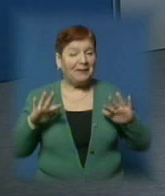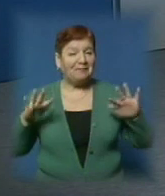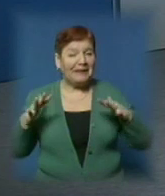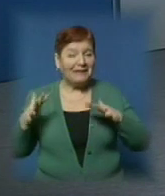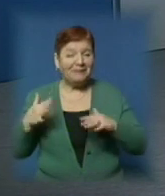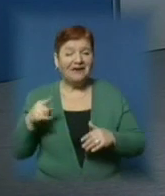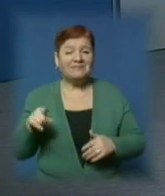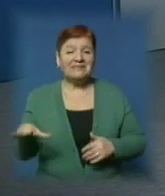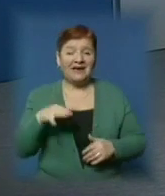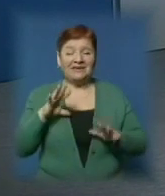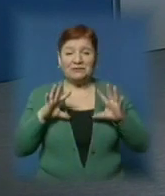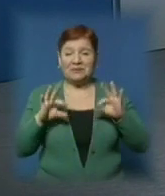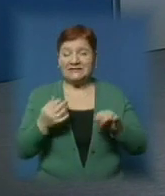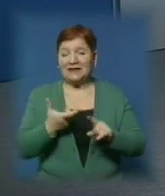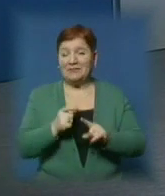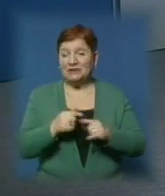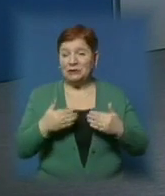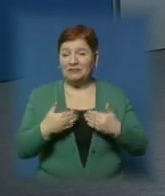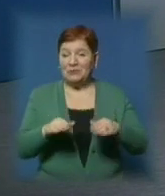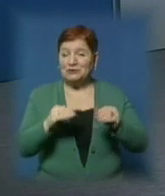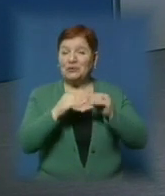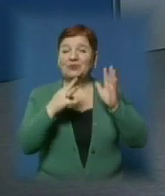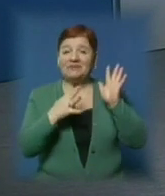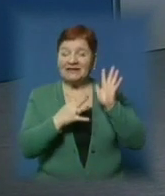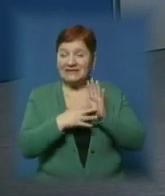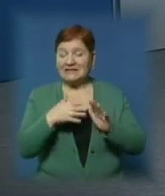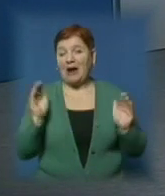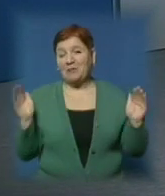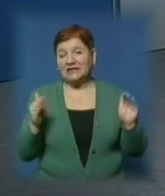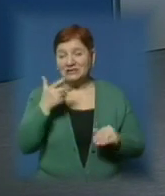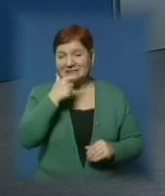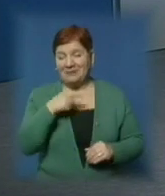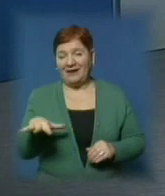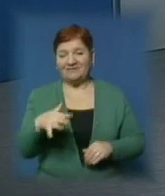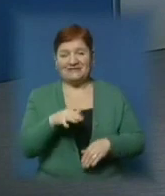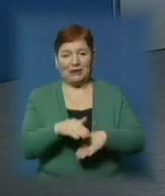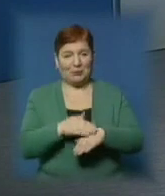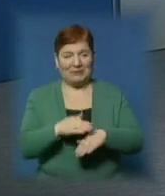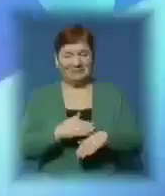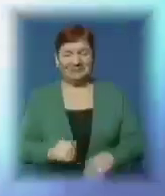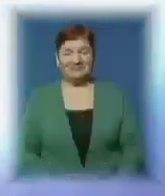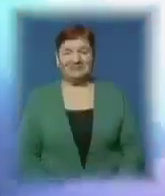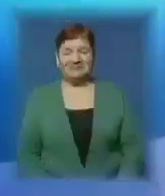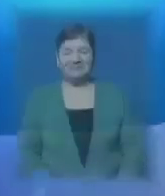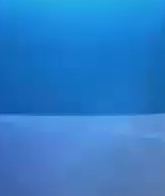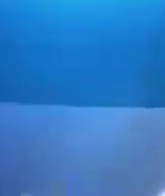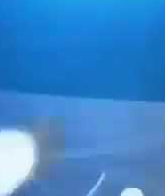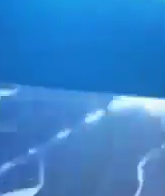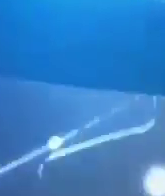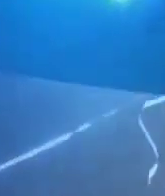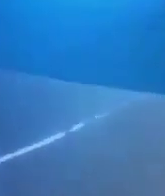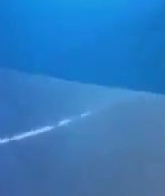Наразі це вся інформація більше у випуску о 19. І бережіть себе і на все добре. Дякую.